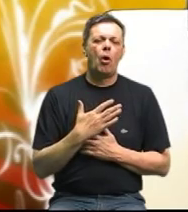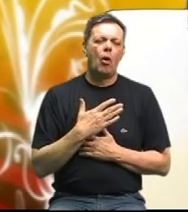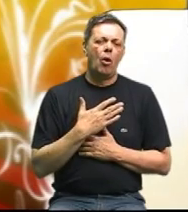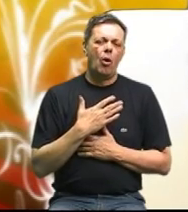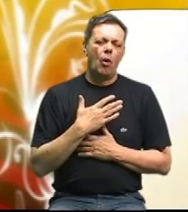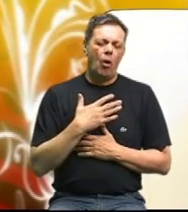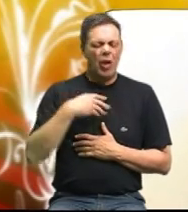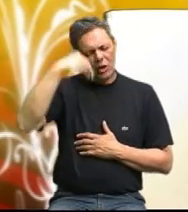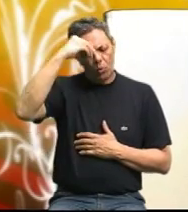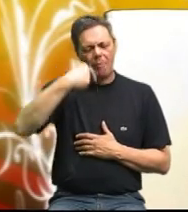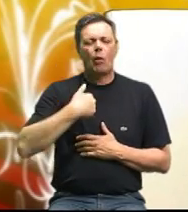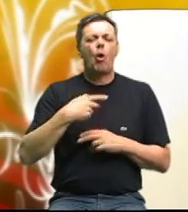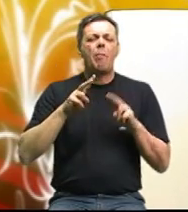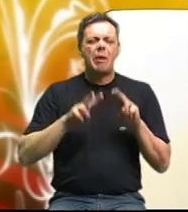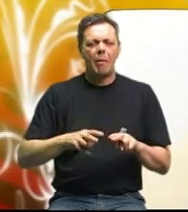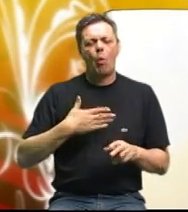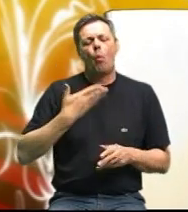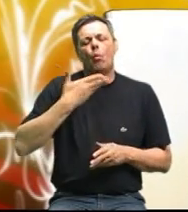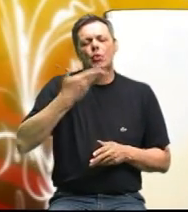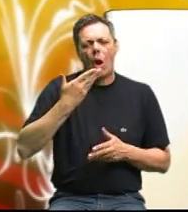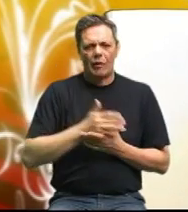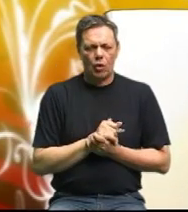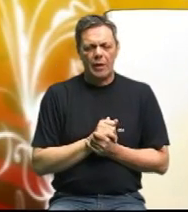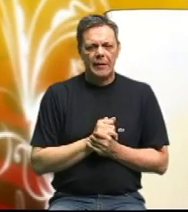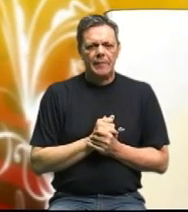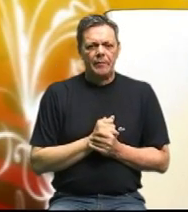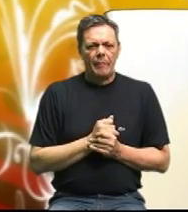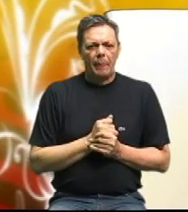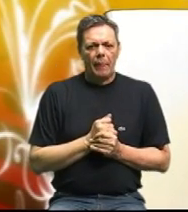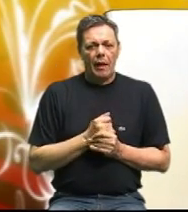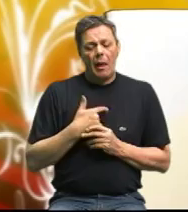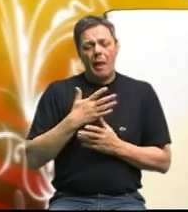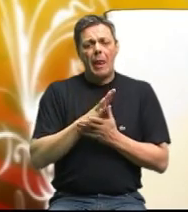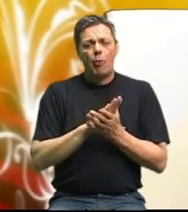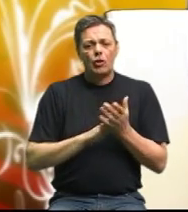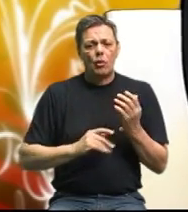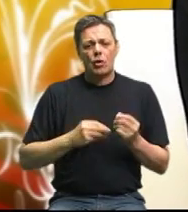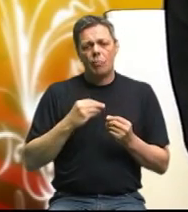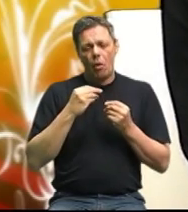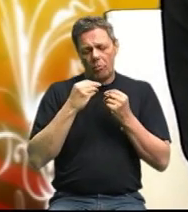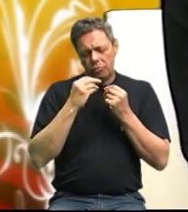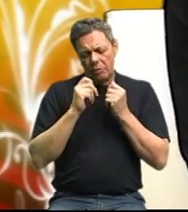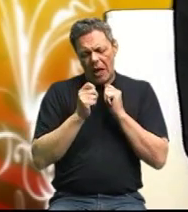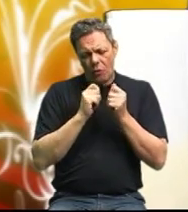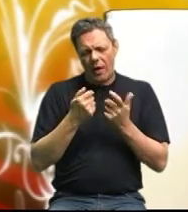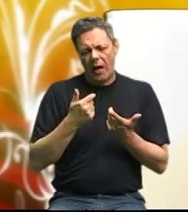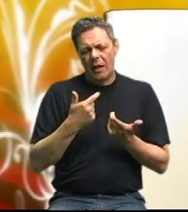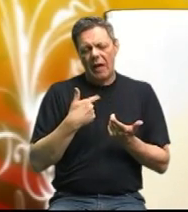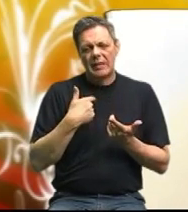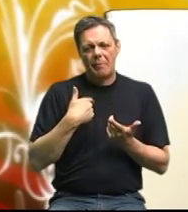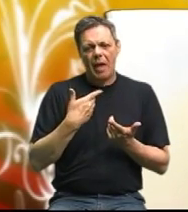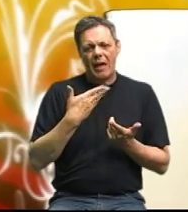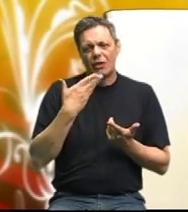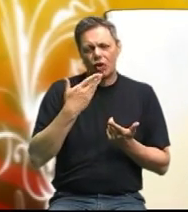koje mi imame u Slovačkoj. Na početku sme pričali, ali da sam iz Češkoj.